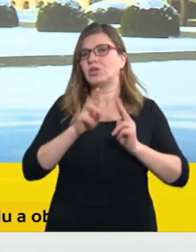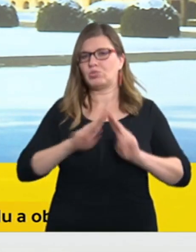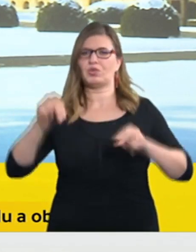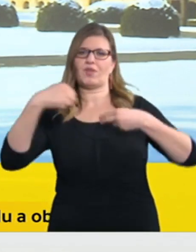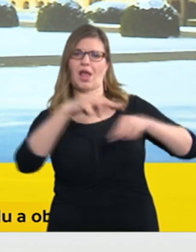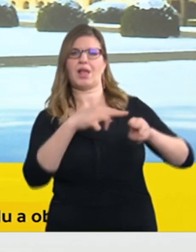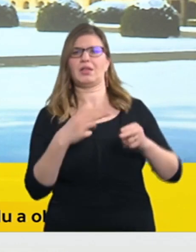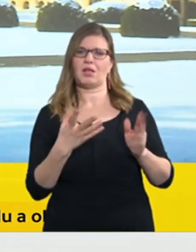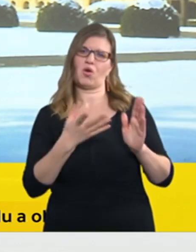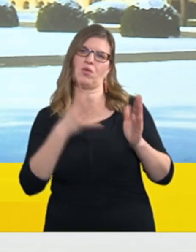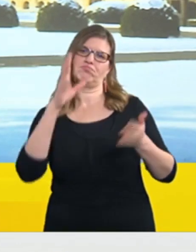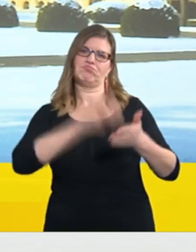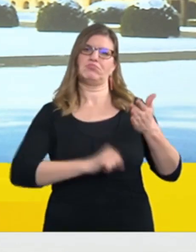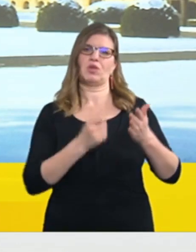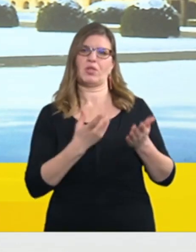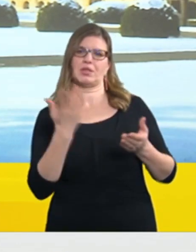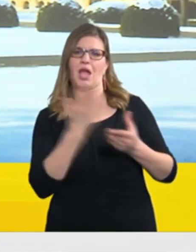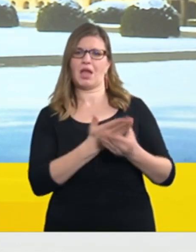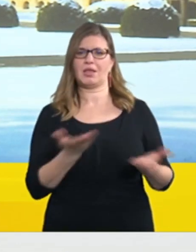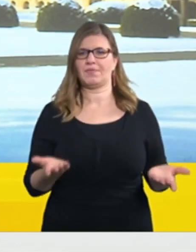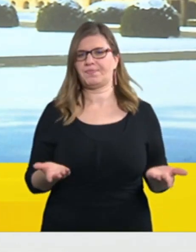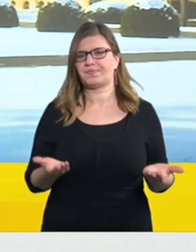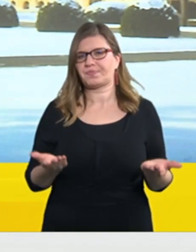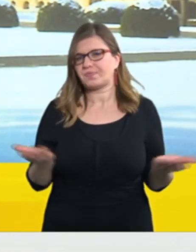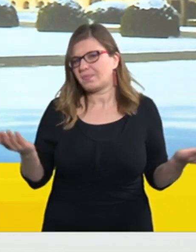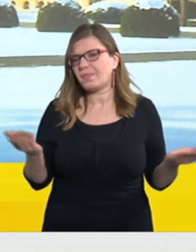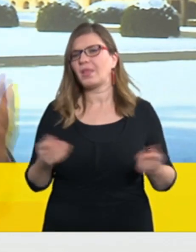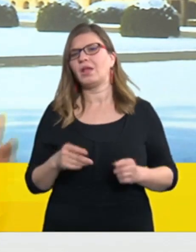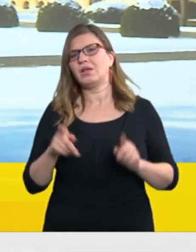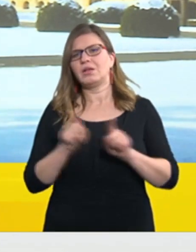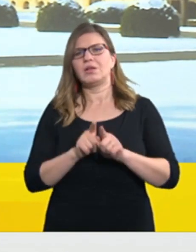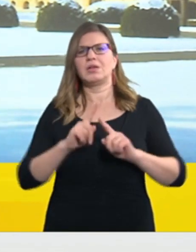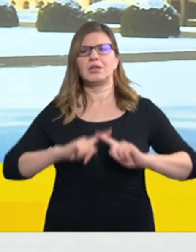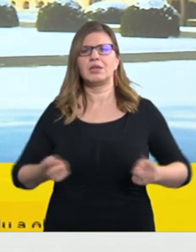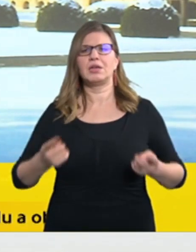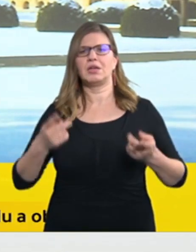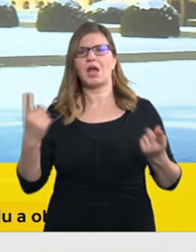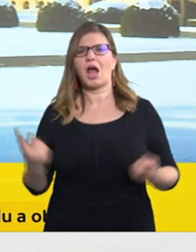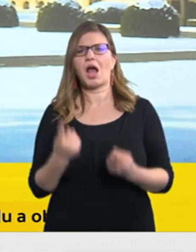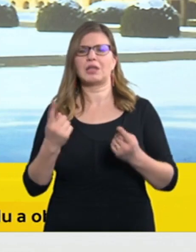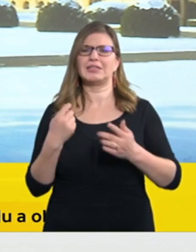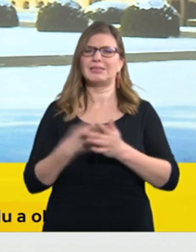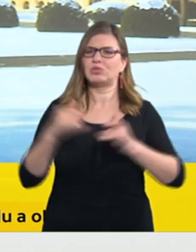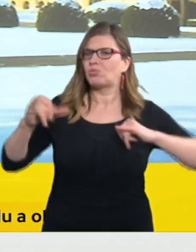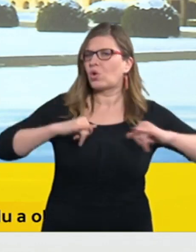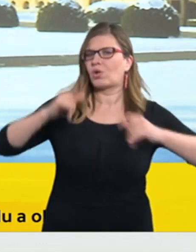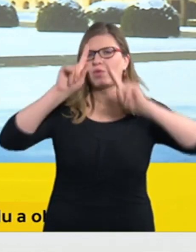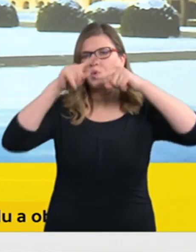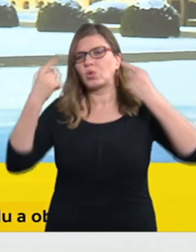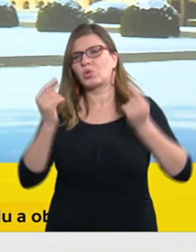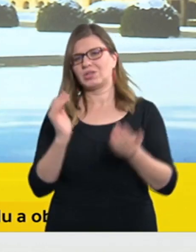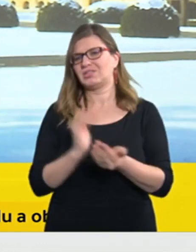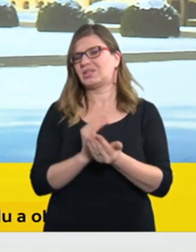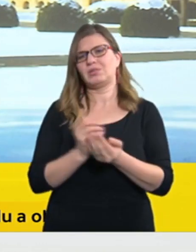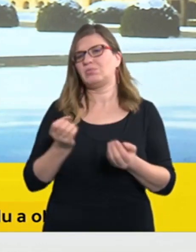volnočasové aktivity, což je samozřejmě naším cílem a ambicí sportovního, kulturního a dalšího charakteru a do jaké míry